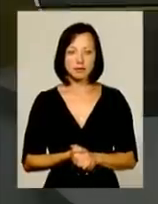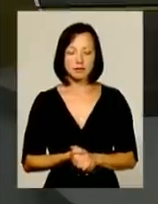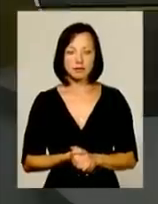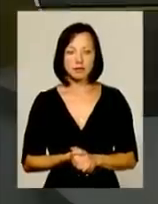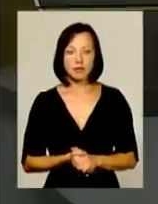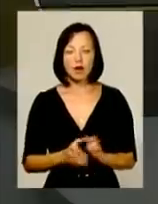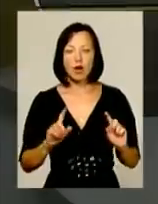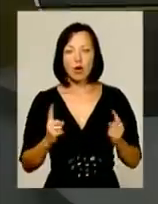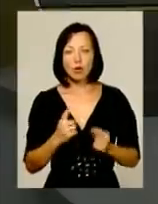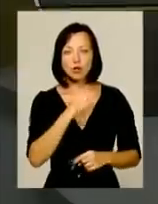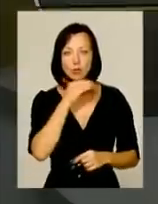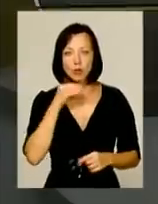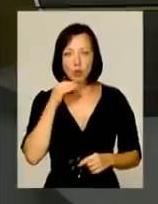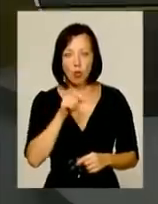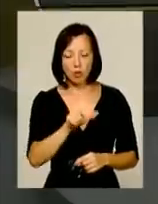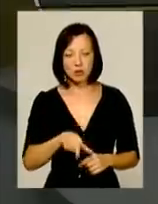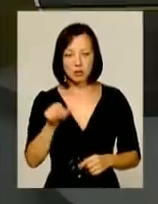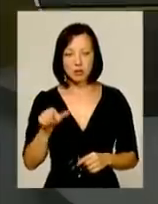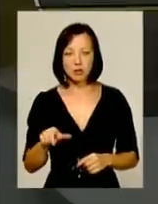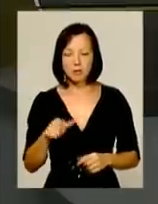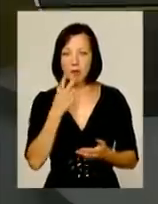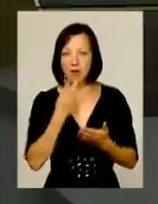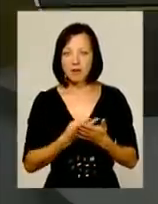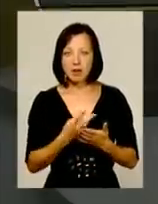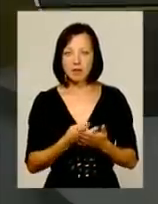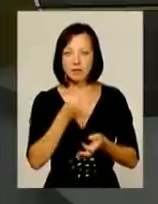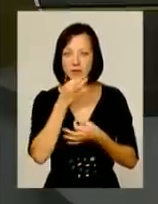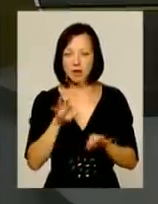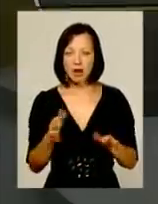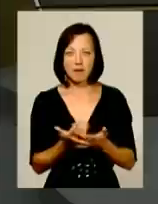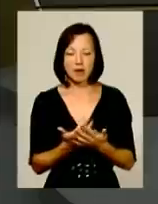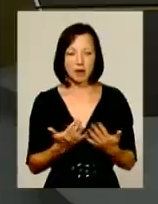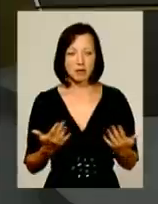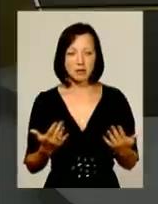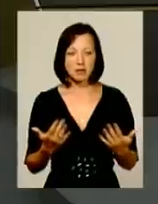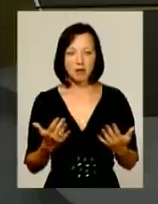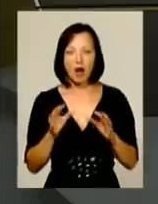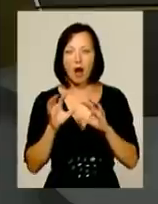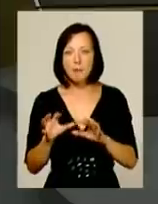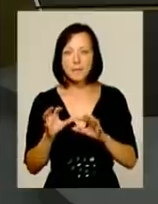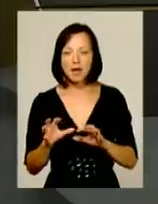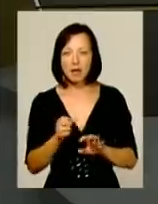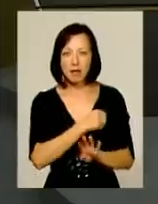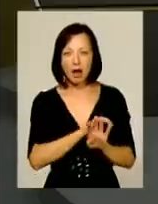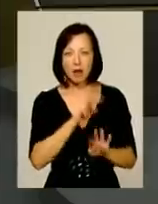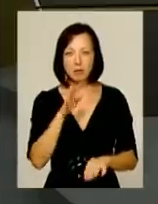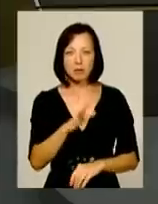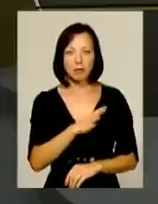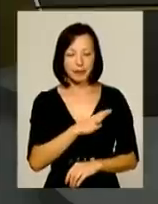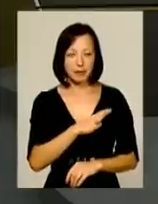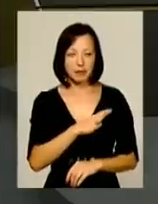дуже багато, скажімо так, проявлений всякого разного опеки над армией за ці два роки були.